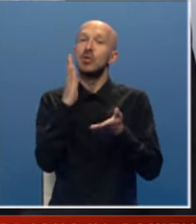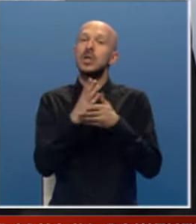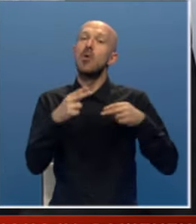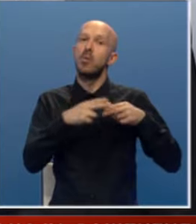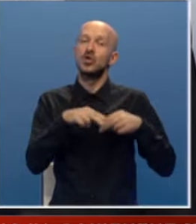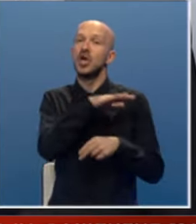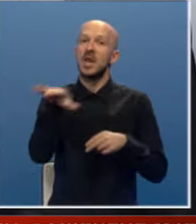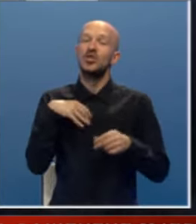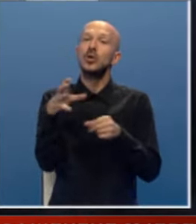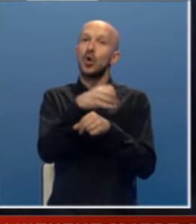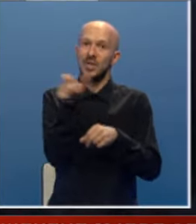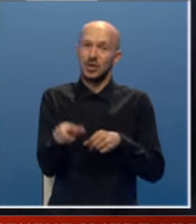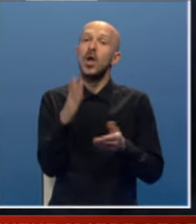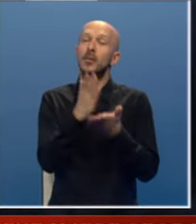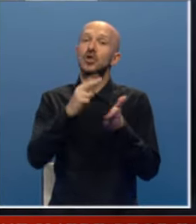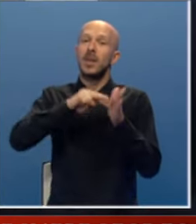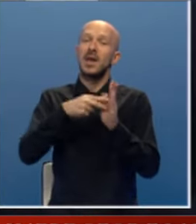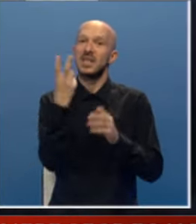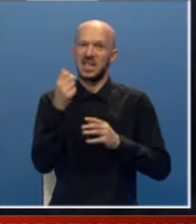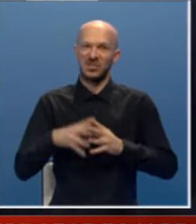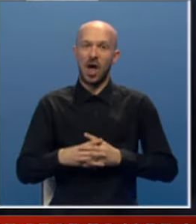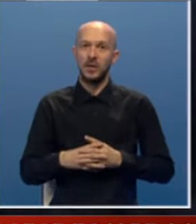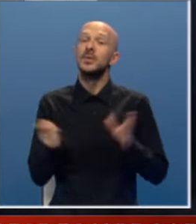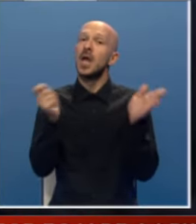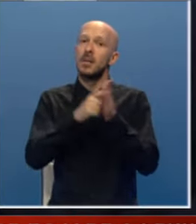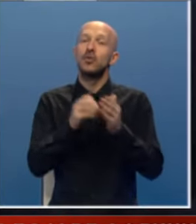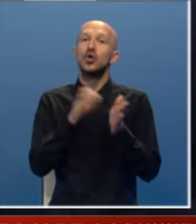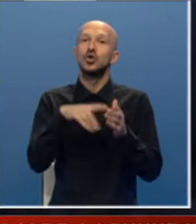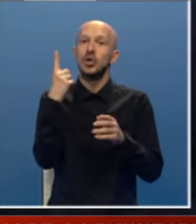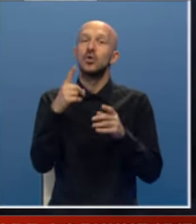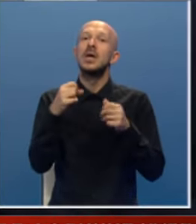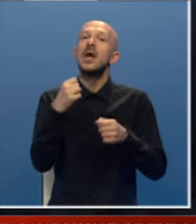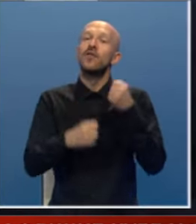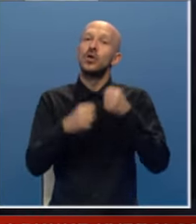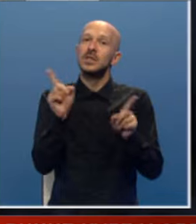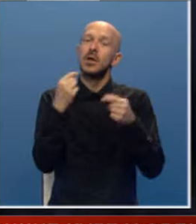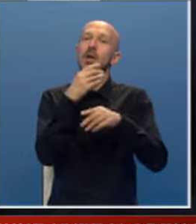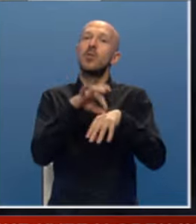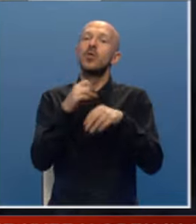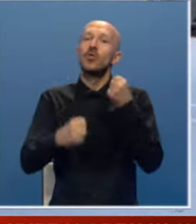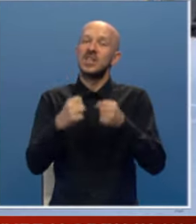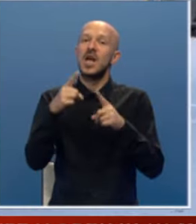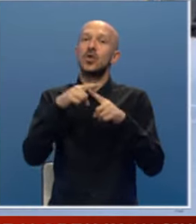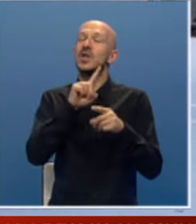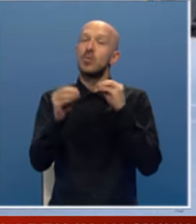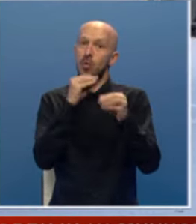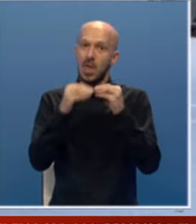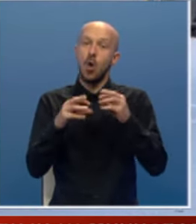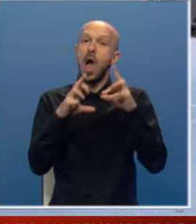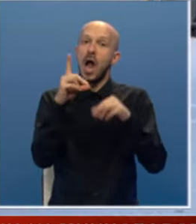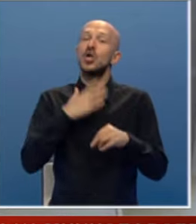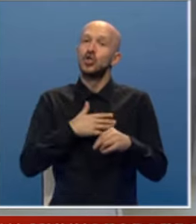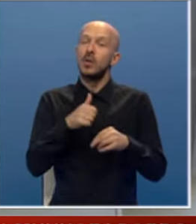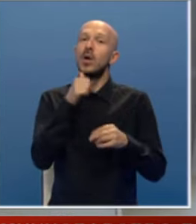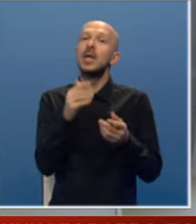bliže našem korisniku. Biće planirana sredstva za nabavku još jednog sanitetskog vozila. Nije to u problemu, ali